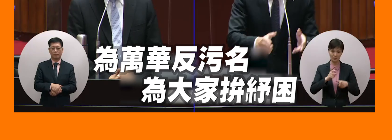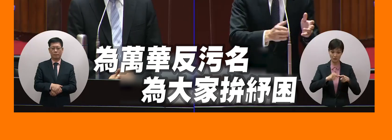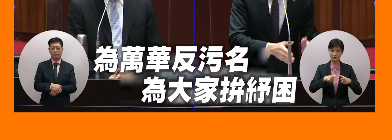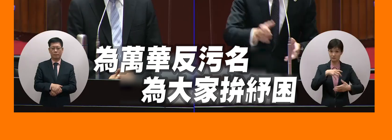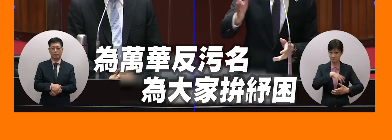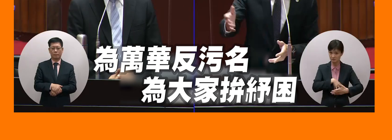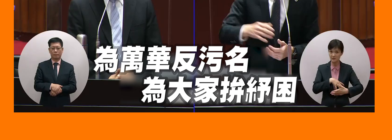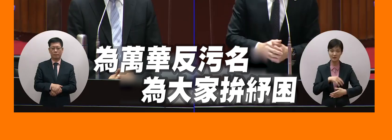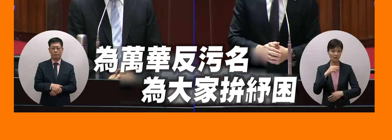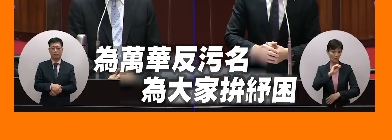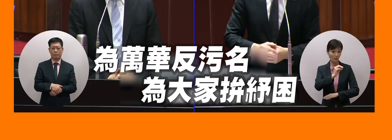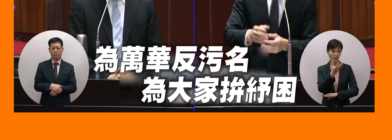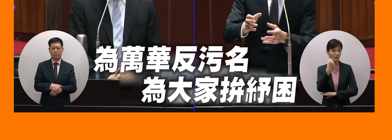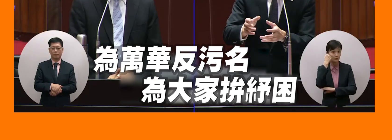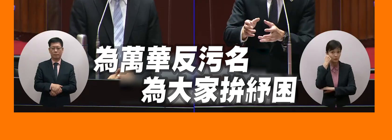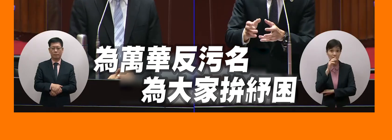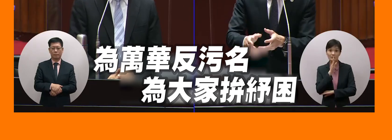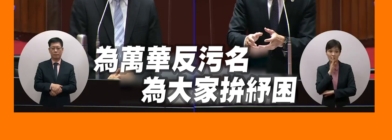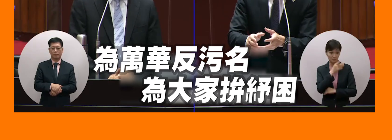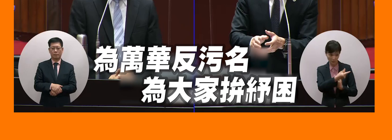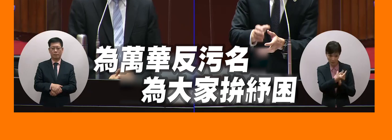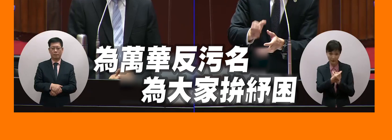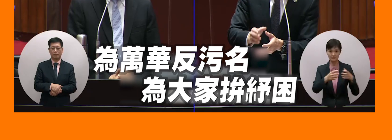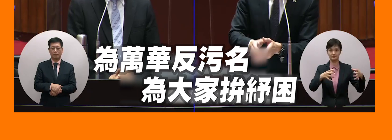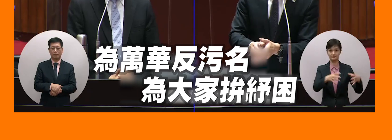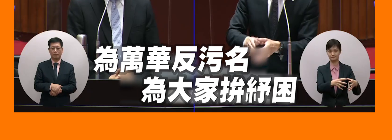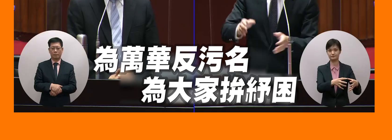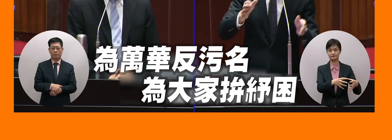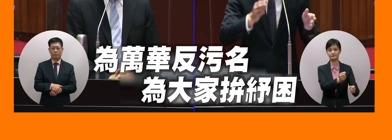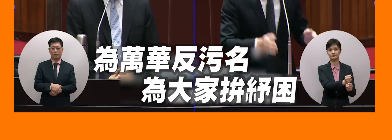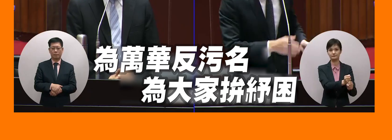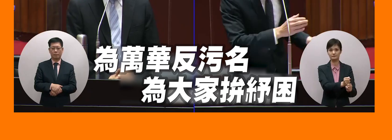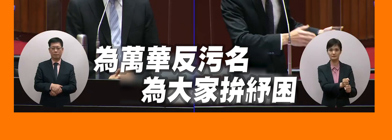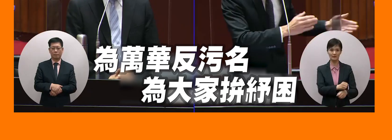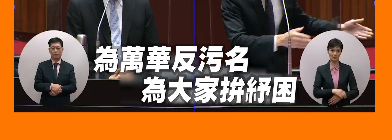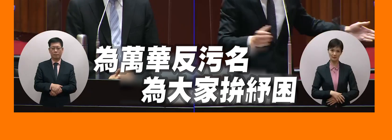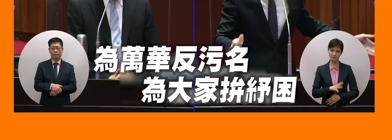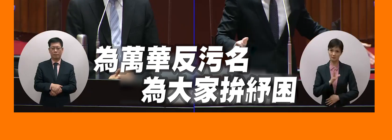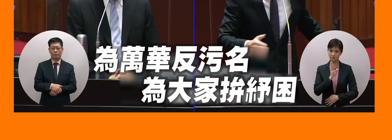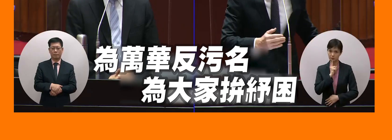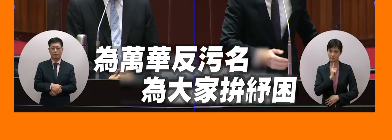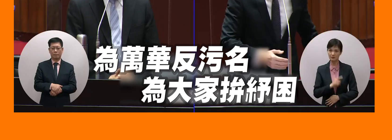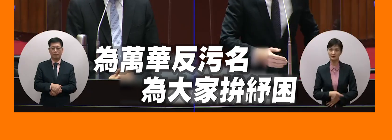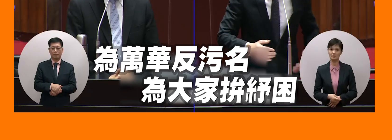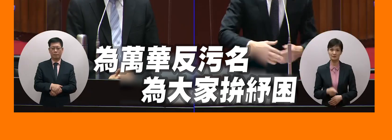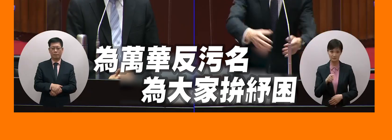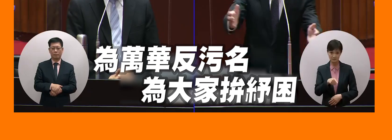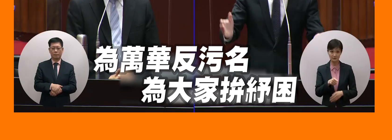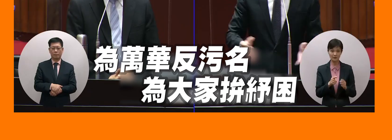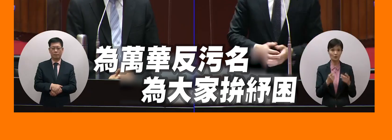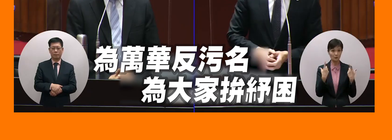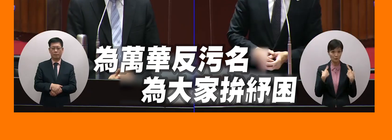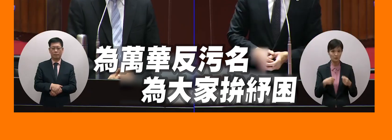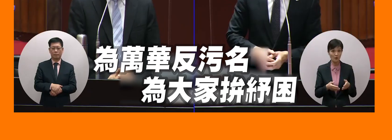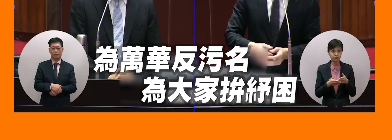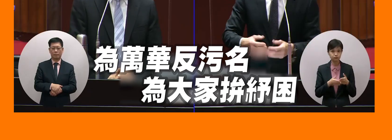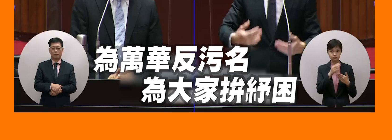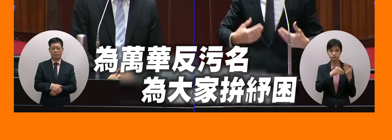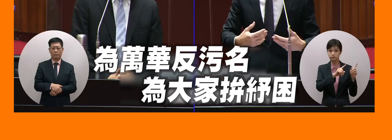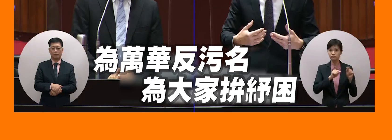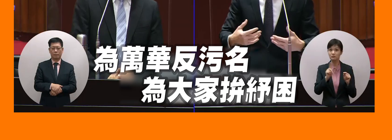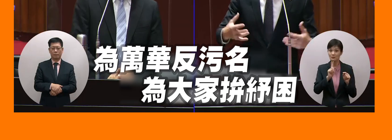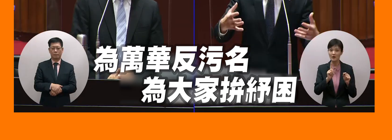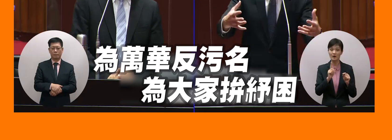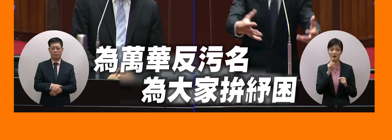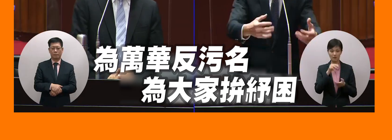裡面還沒有照我們有提供的這個支援說要用房子架開他就把所有的萬華人